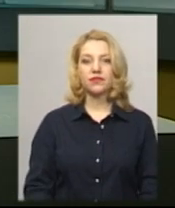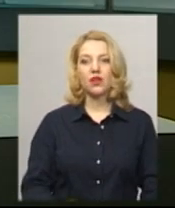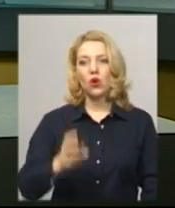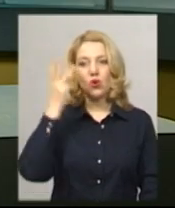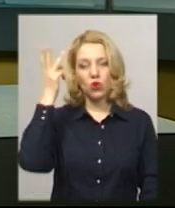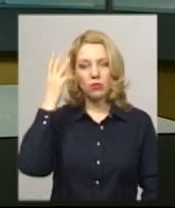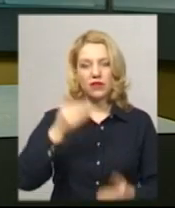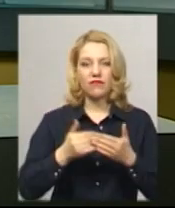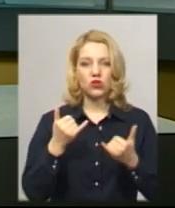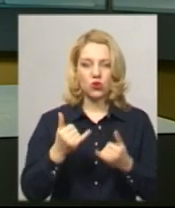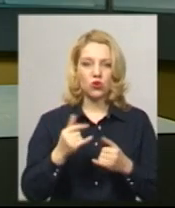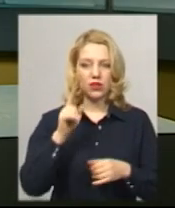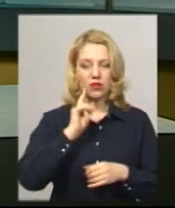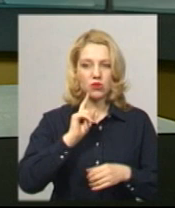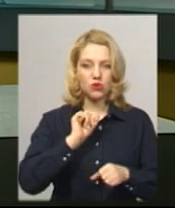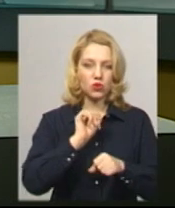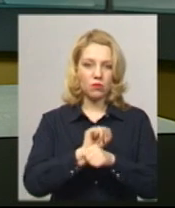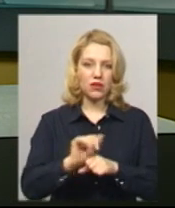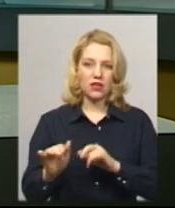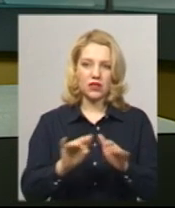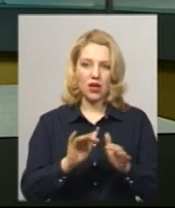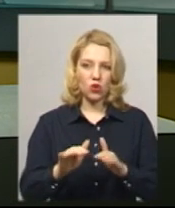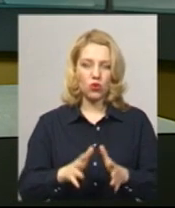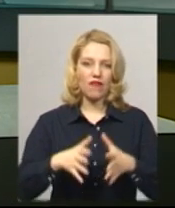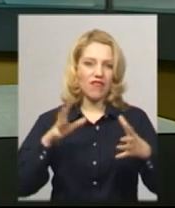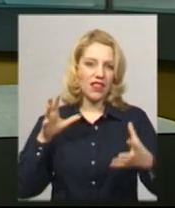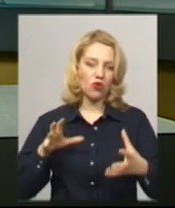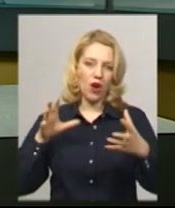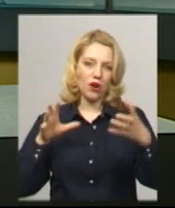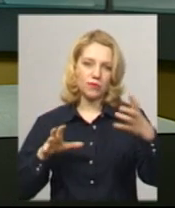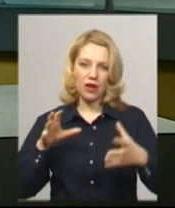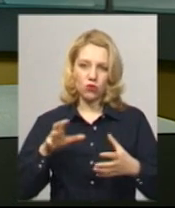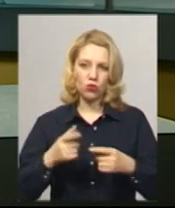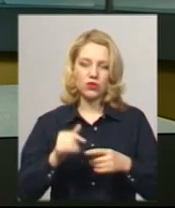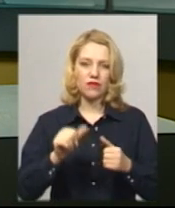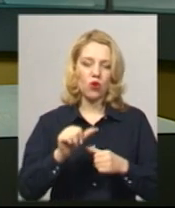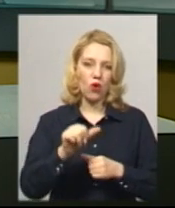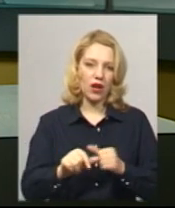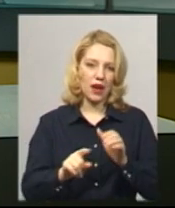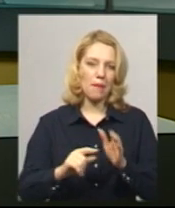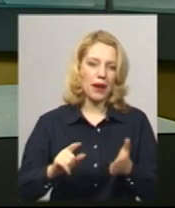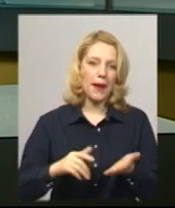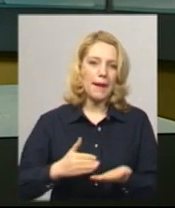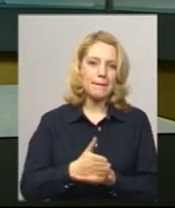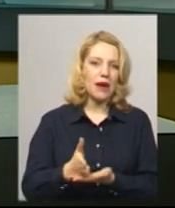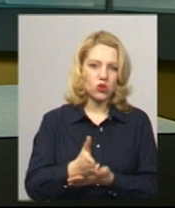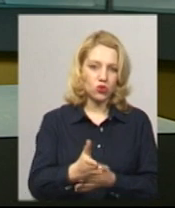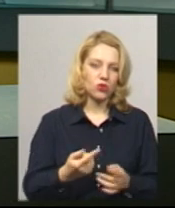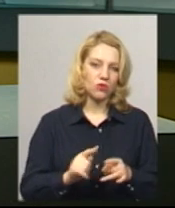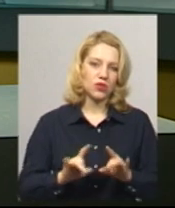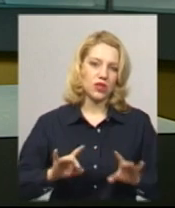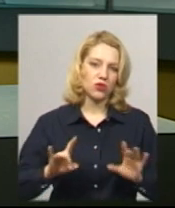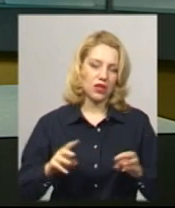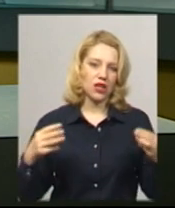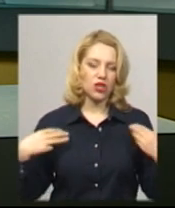Хмельницькому від сьогодні тимчасово зупиняється рух великогабаритних автобусів та окремих маршрутів. Про це Суспільному повідомив начальник